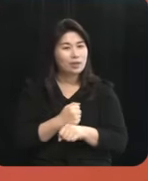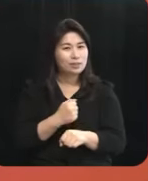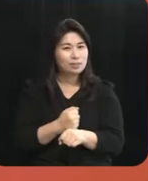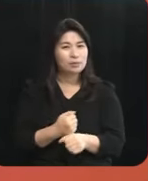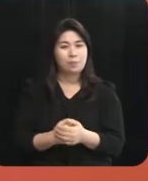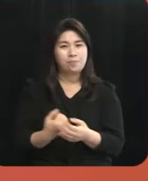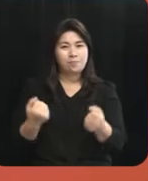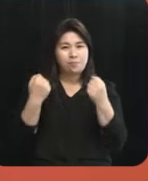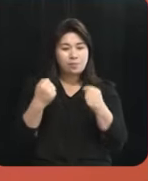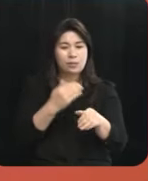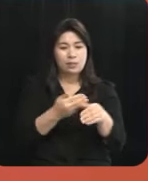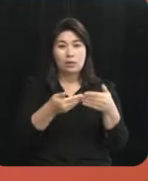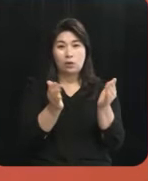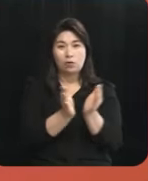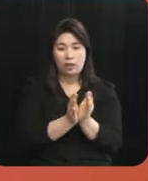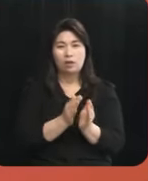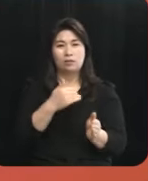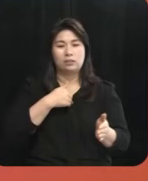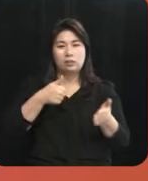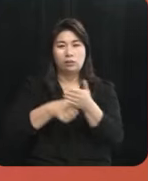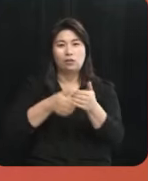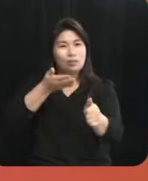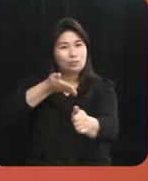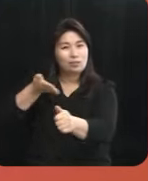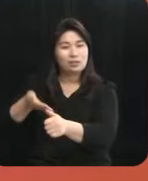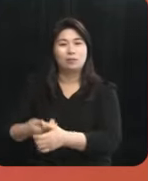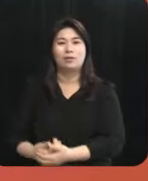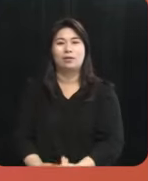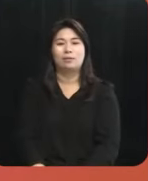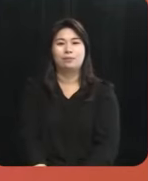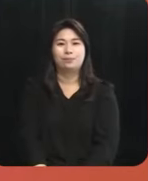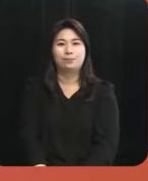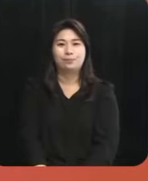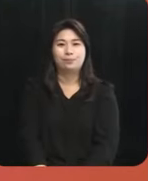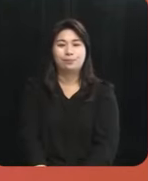힘있는 여당 국회의원 선택해 주시기를 간곡히 부탁드리겠습니다